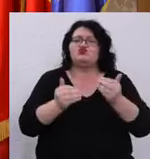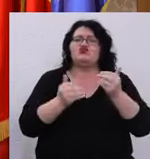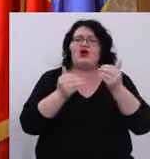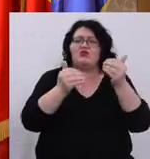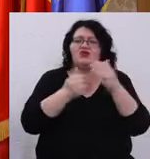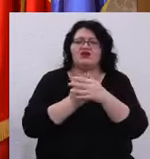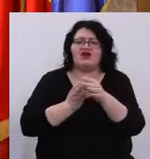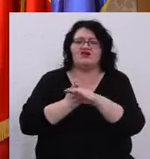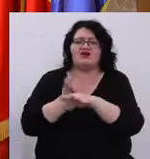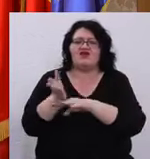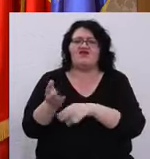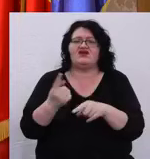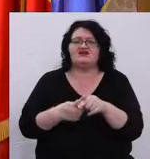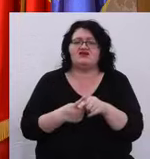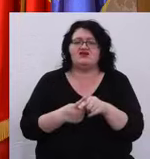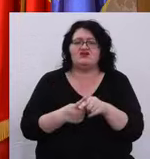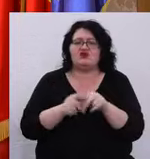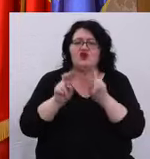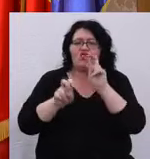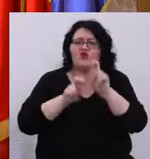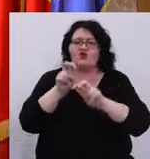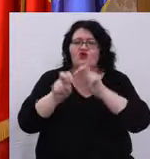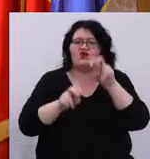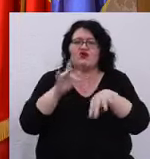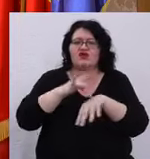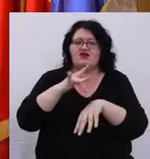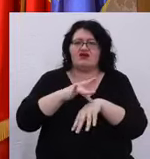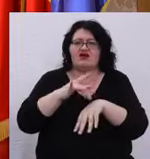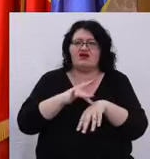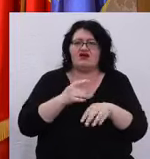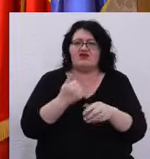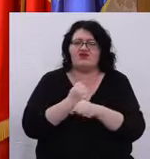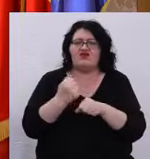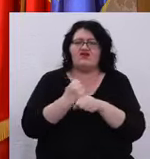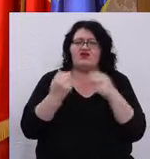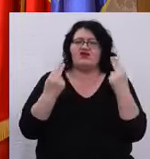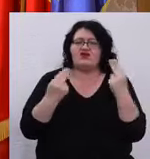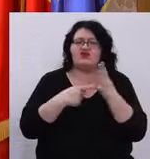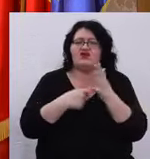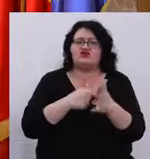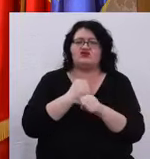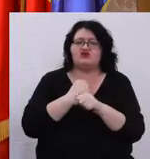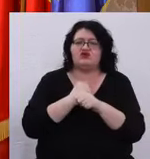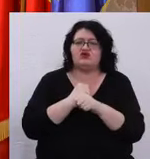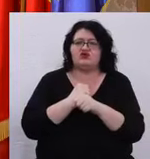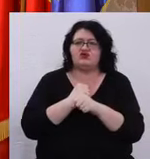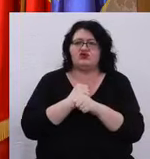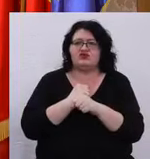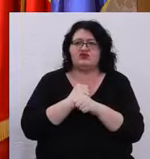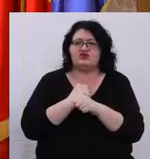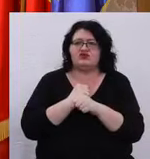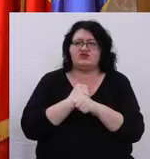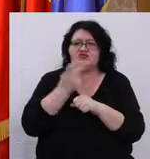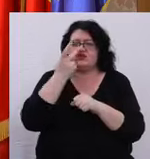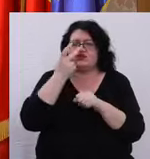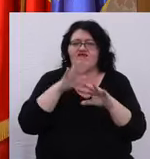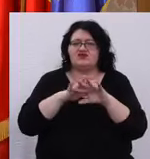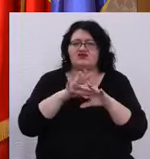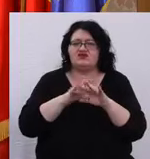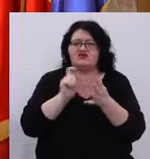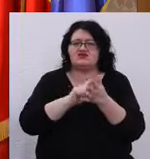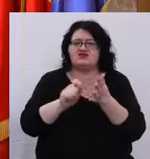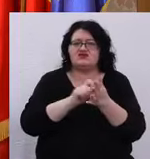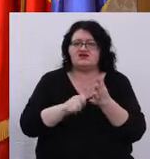intervențiile și consulturile medicale, pentru că este foarte important acest lucru. Am făcut o statistică, conform